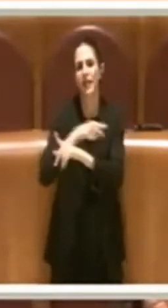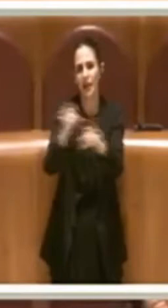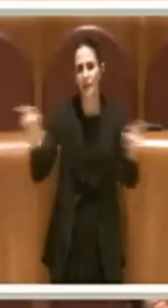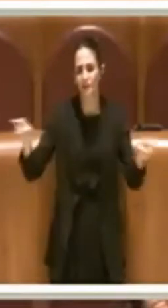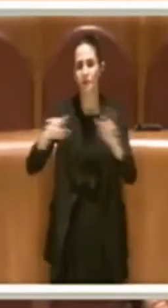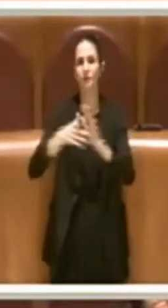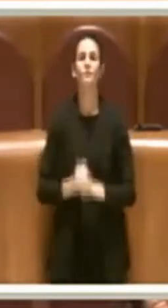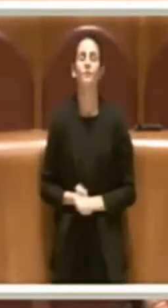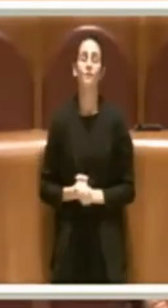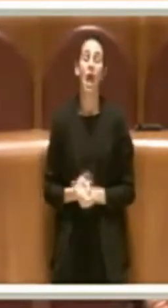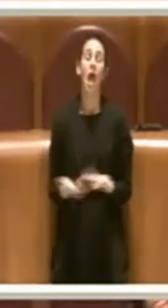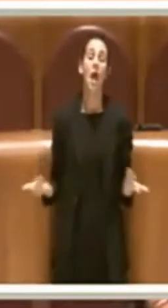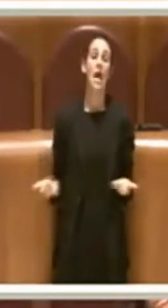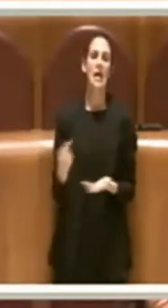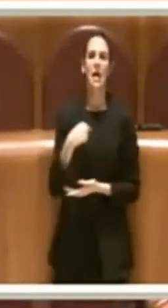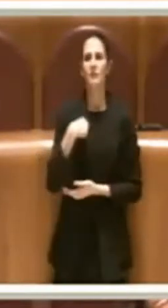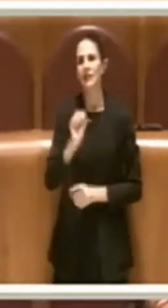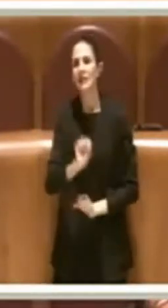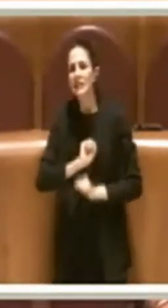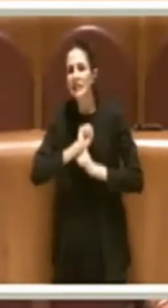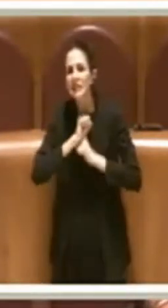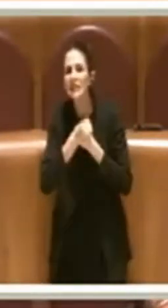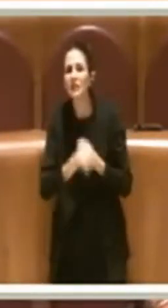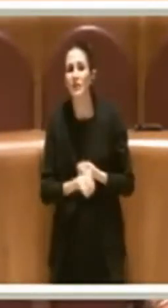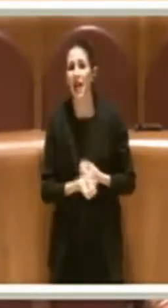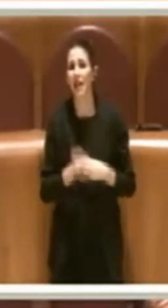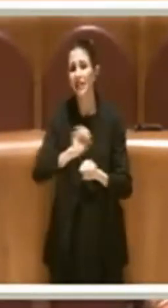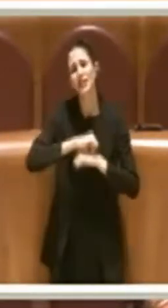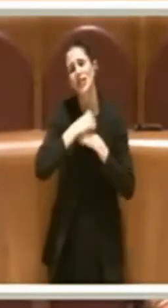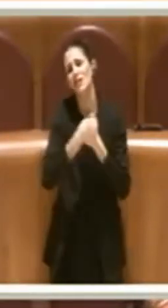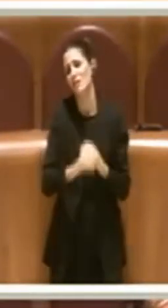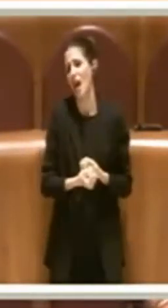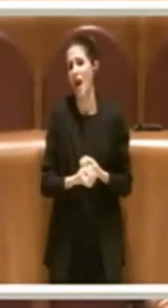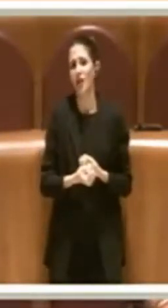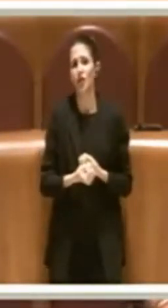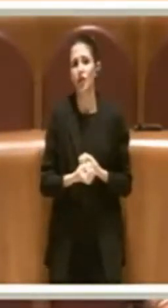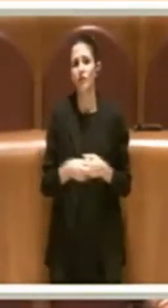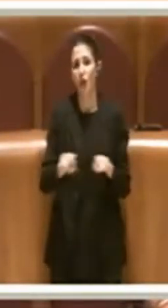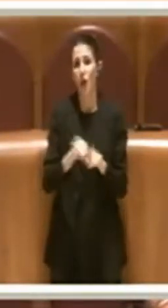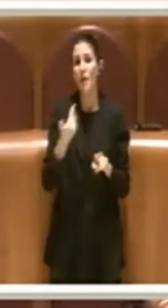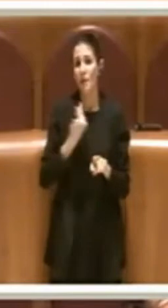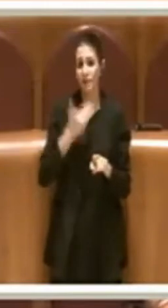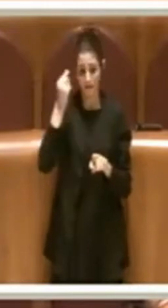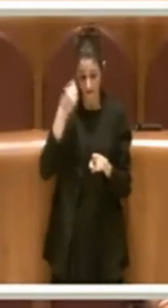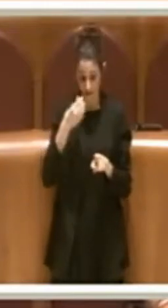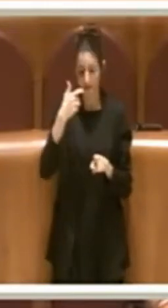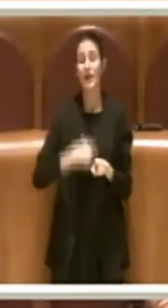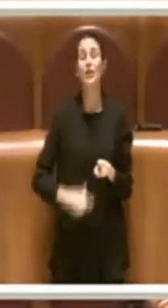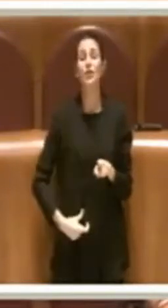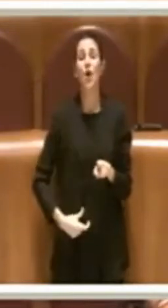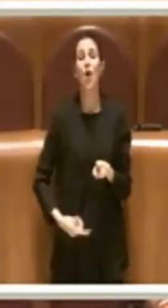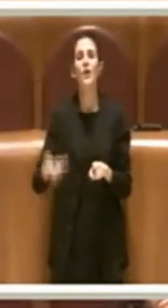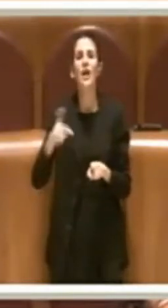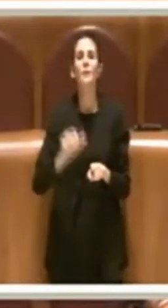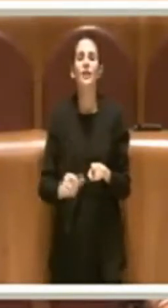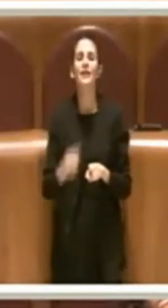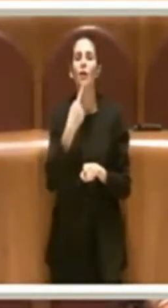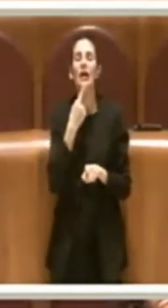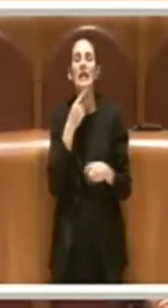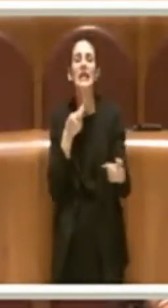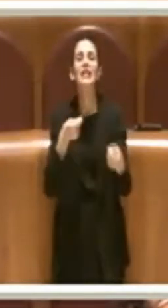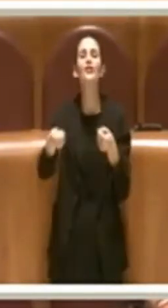dispiace, lo dico a livello personale perché ho anche interlocuzione con alcuni di loro, per i gestori.